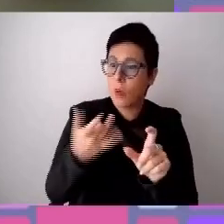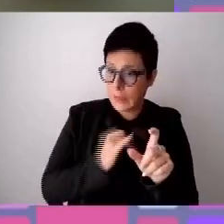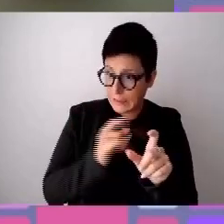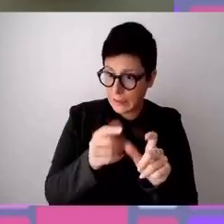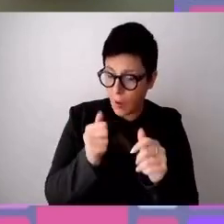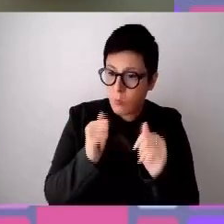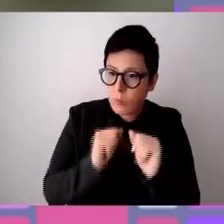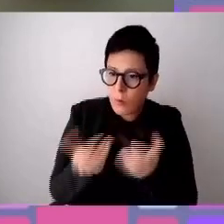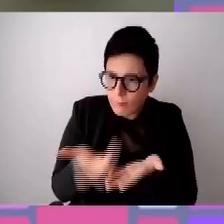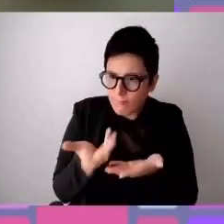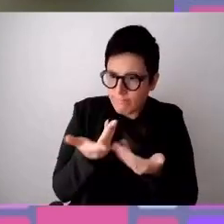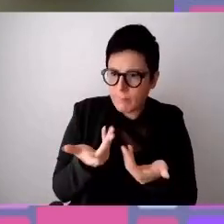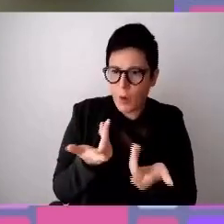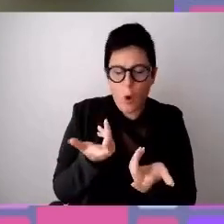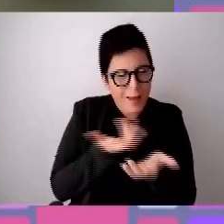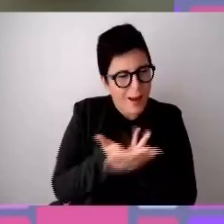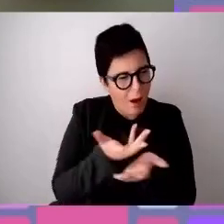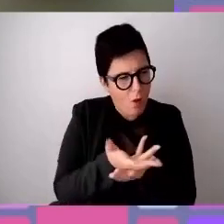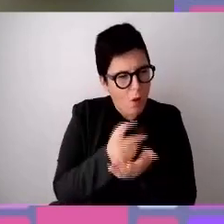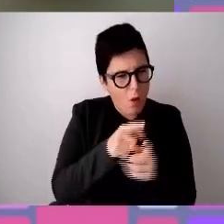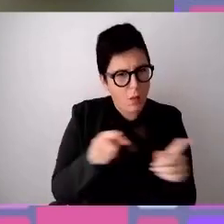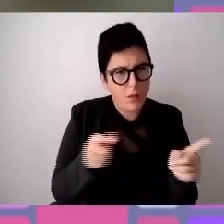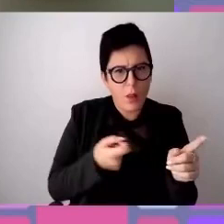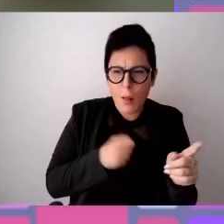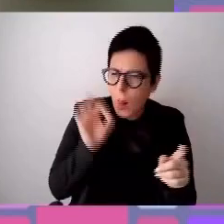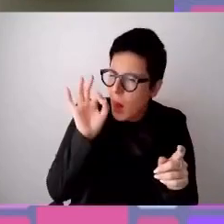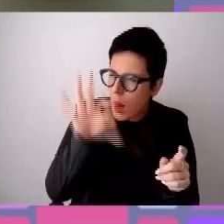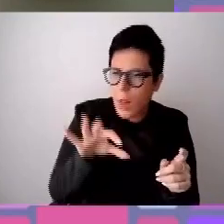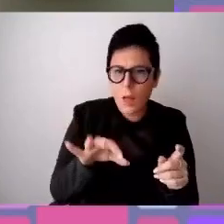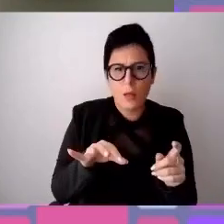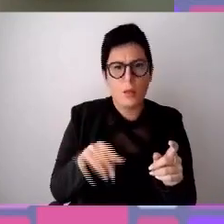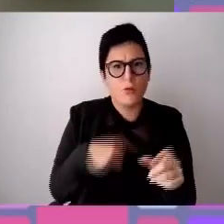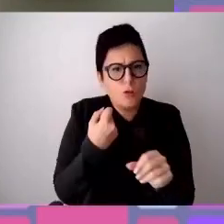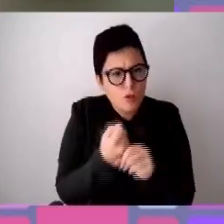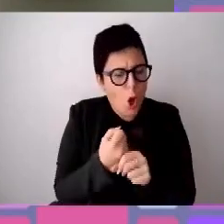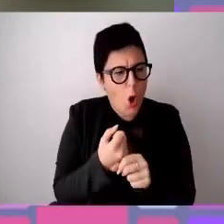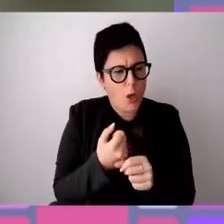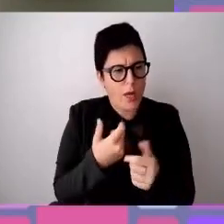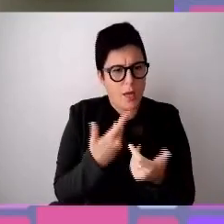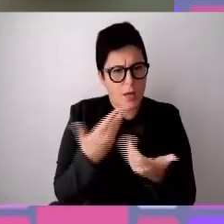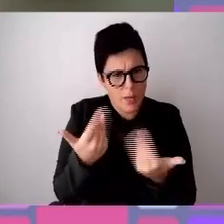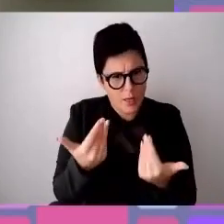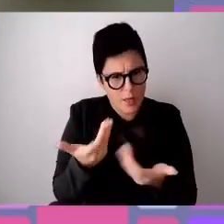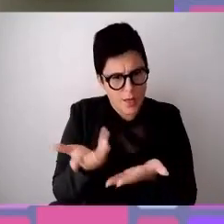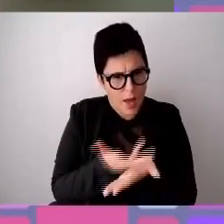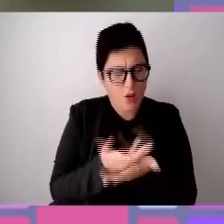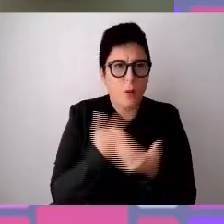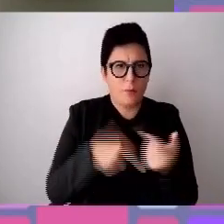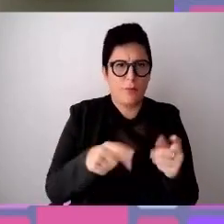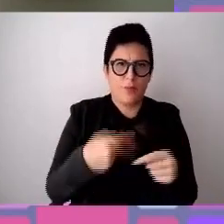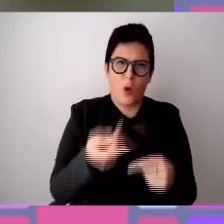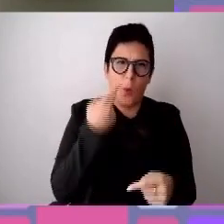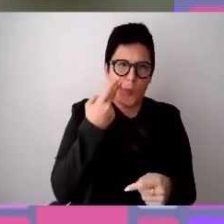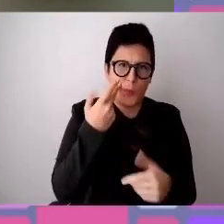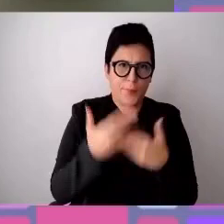e dare quindi anche delle spot person su questo, molto importante le storie, portare storie, ora lo vedrete. E